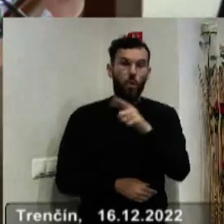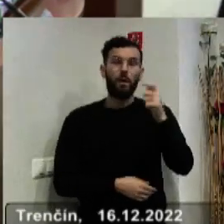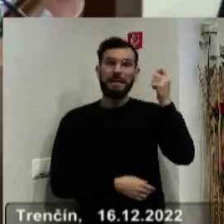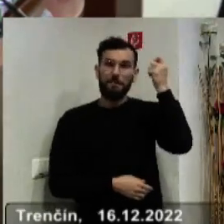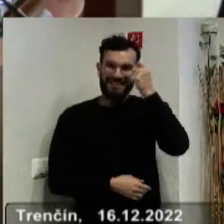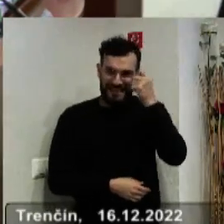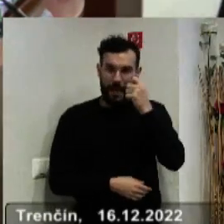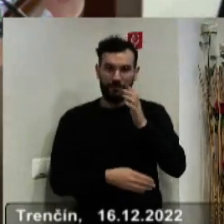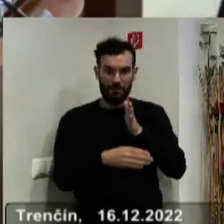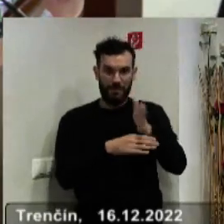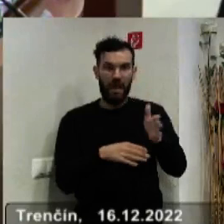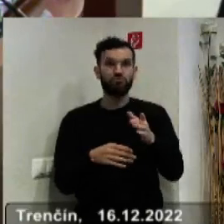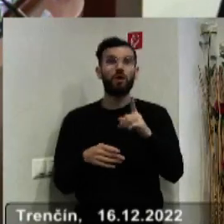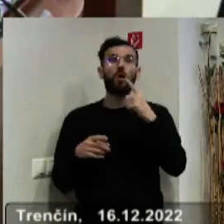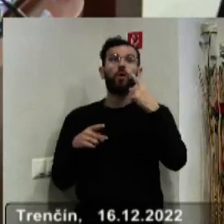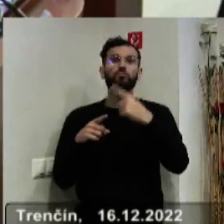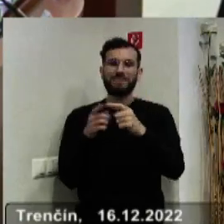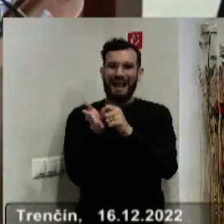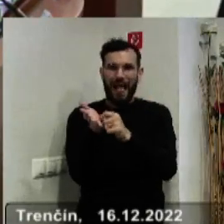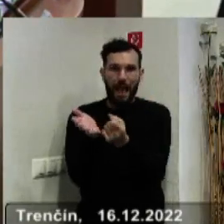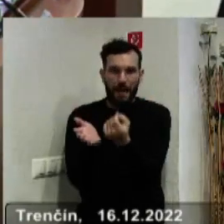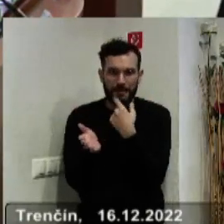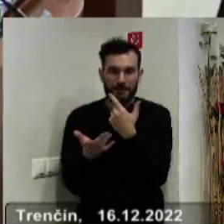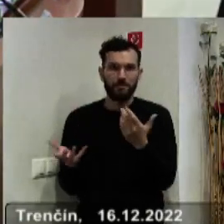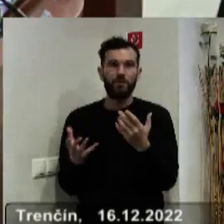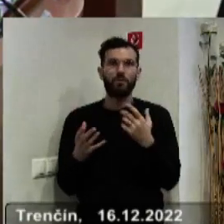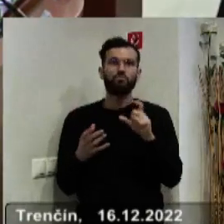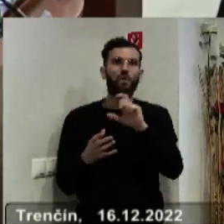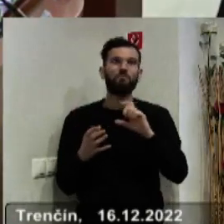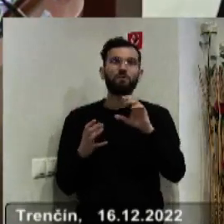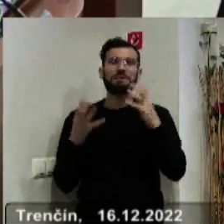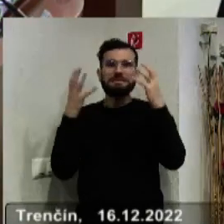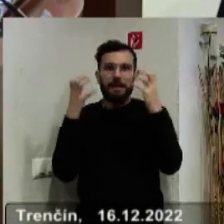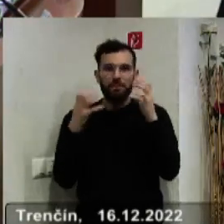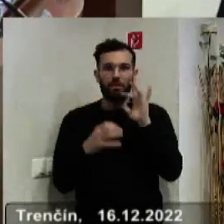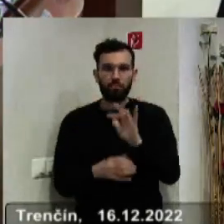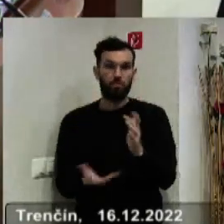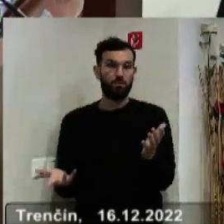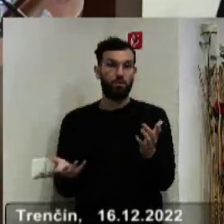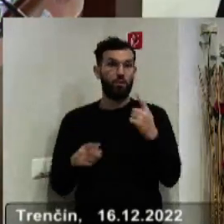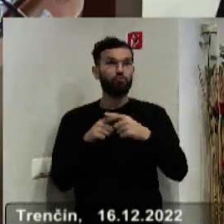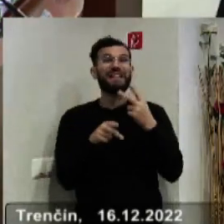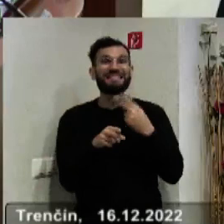alebo proste podstupujú nejakú teda terapiu tohto druhu.